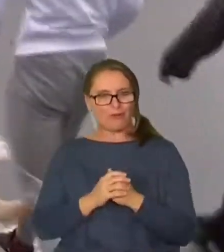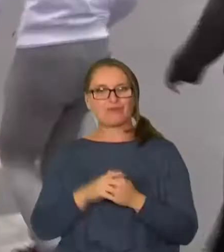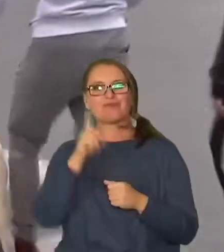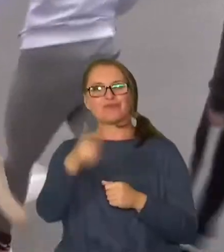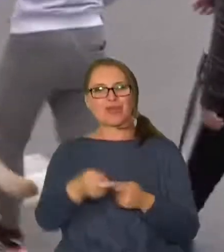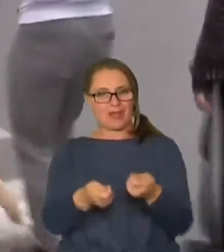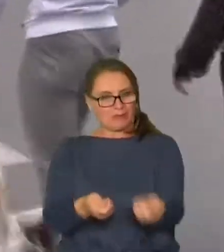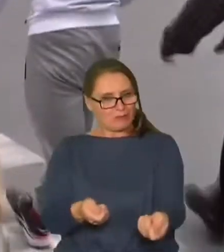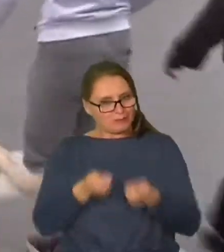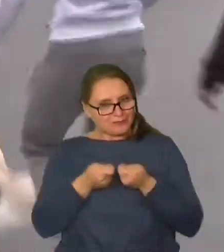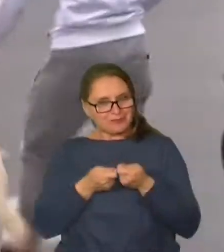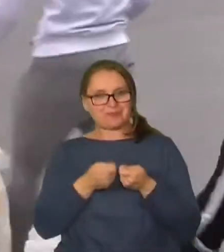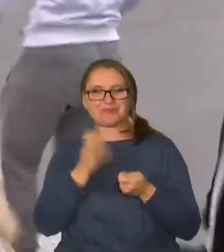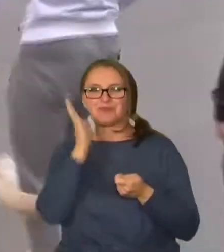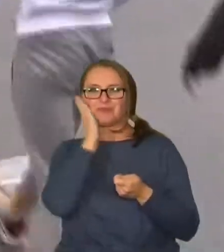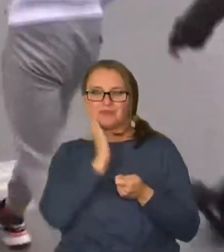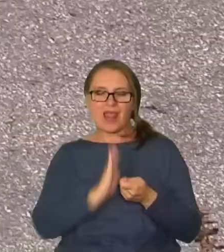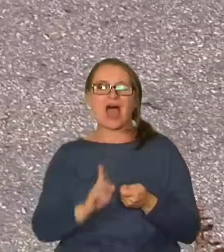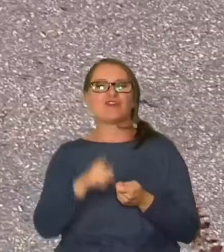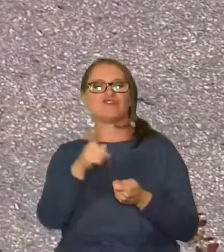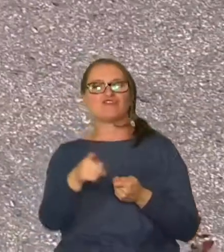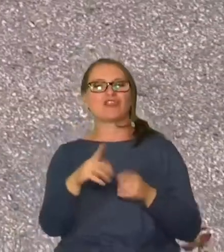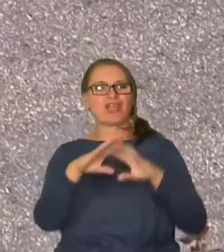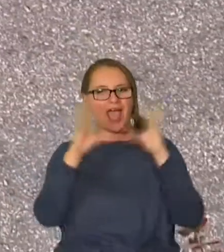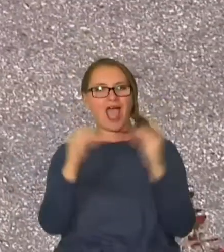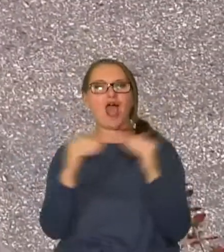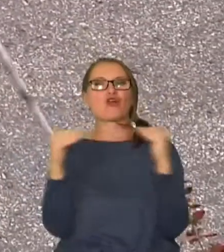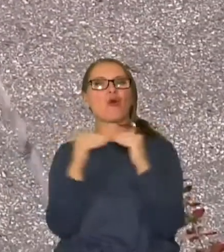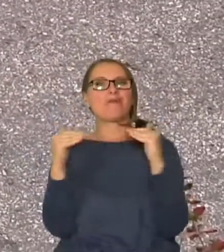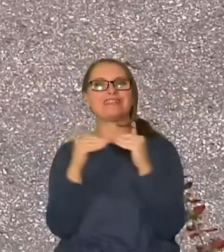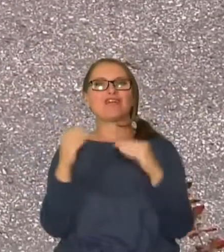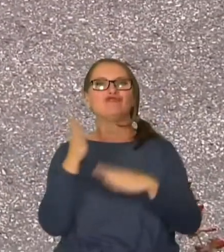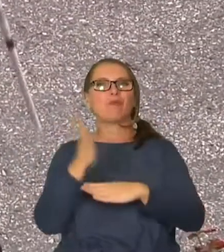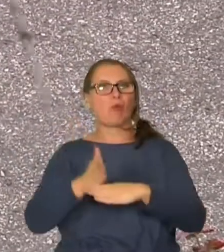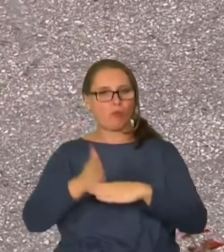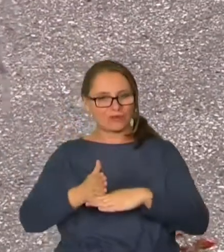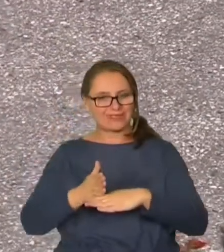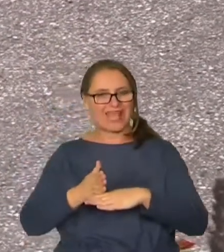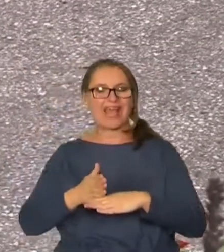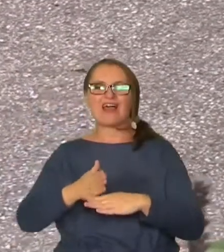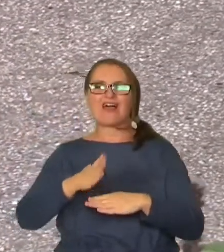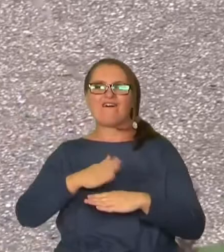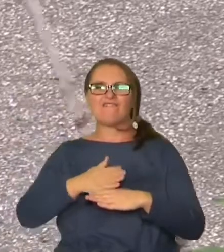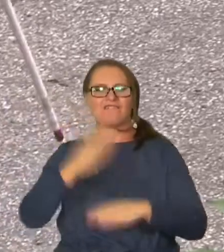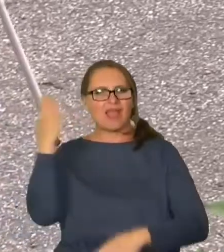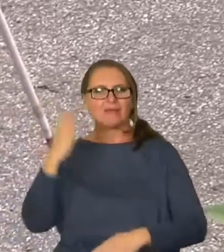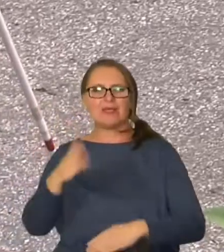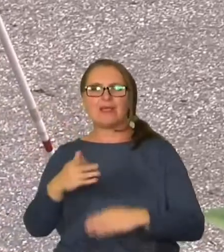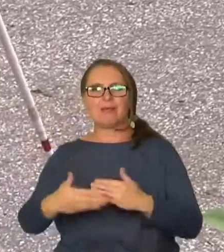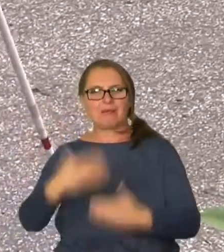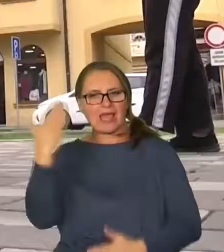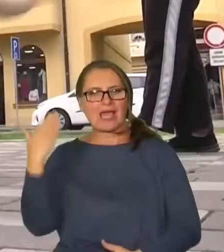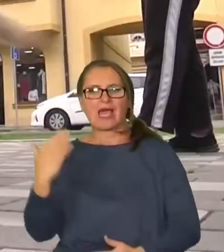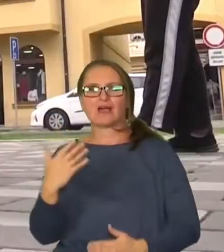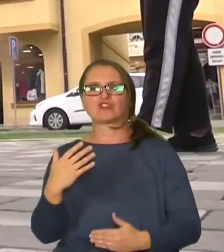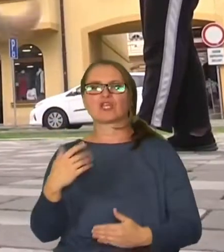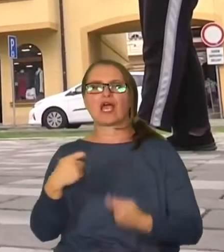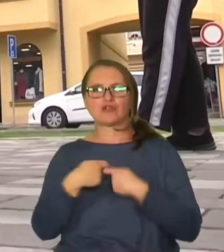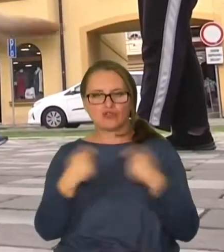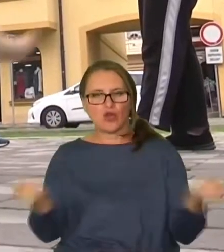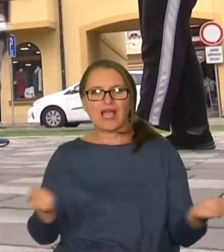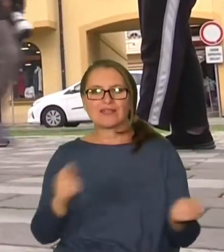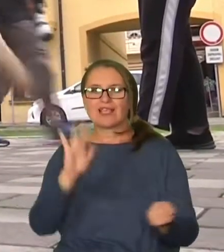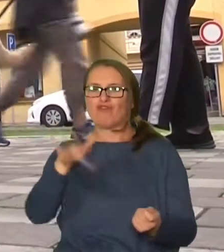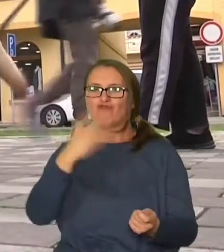popruhy, z domáceho miláčika sa stane kompenzačná pomôcka. Vyhyba sa prekážkam na ceste a sám dokáže nájsť aj